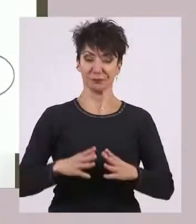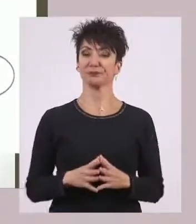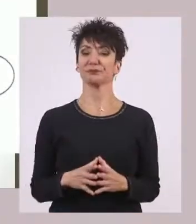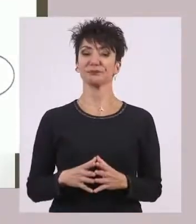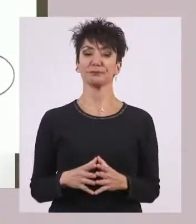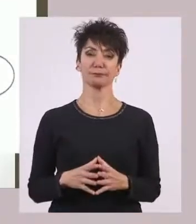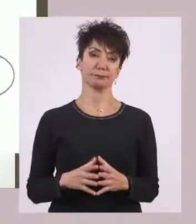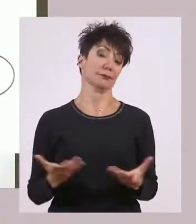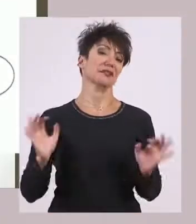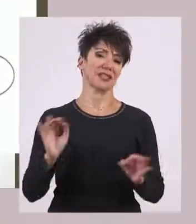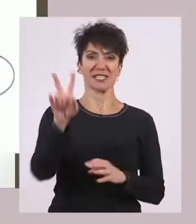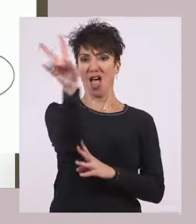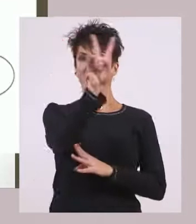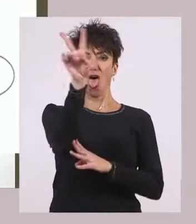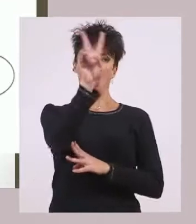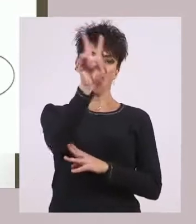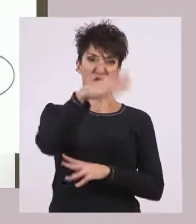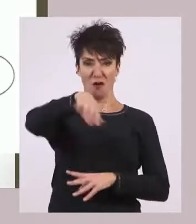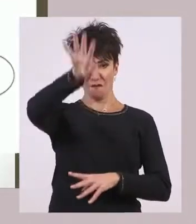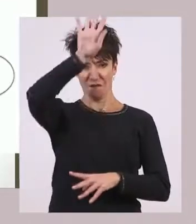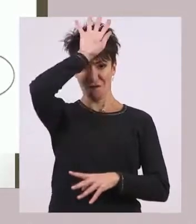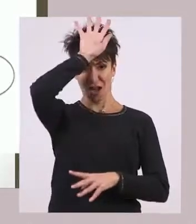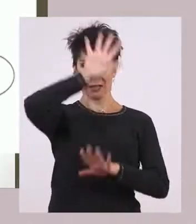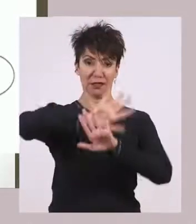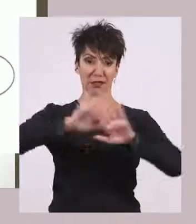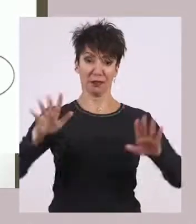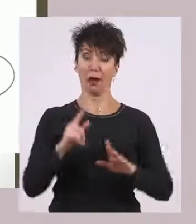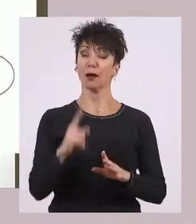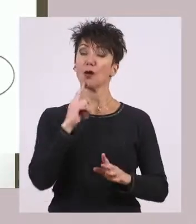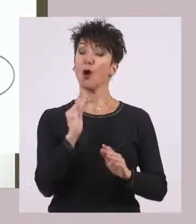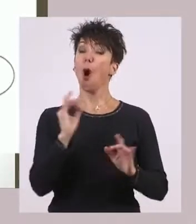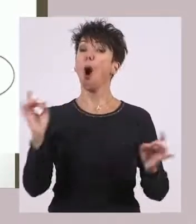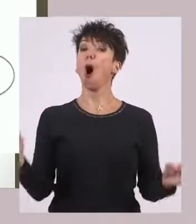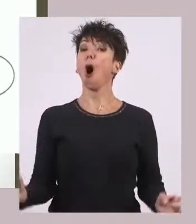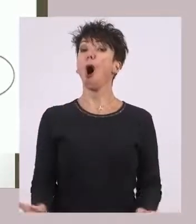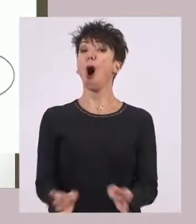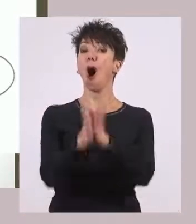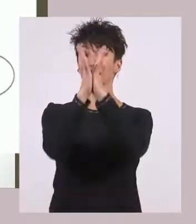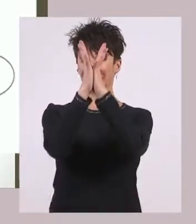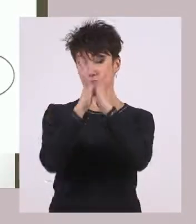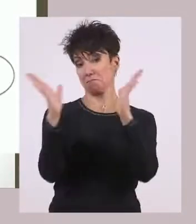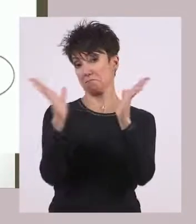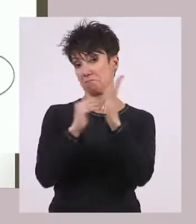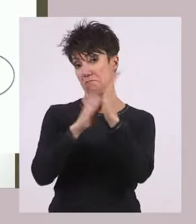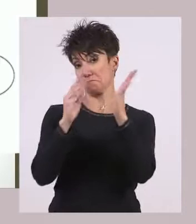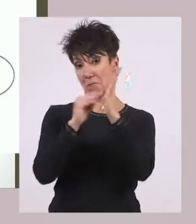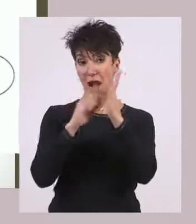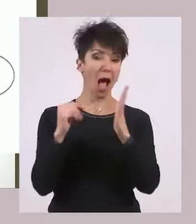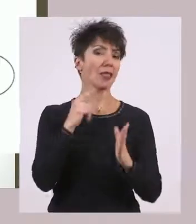Οι δύο βασιλείς όπως είπαμε, που έχουν κυρίως αυξημένα δικαιώματα και